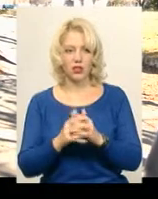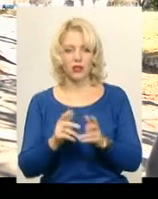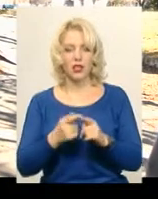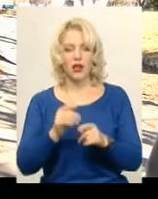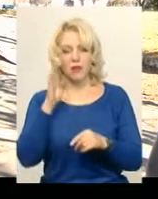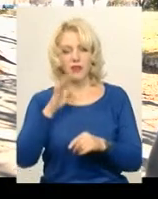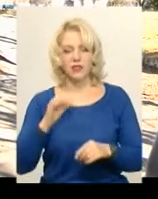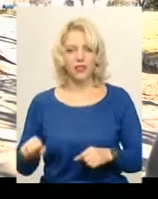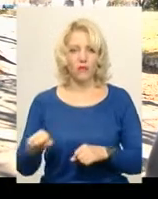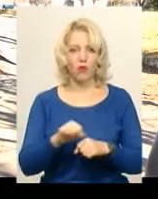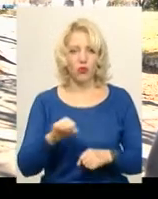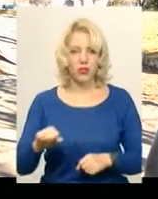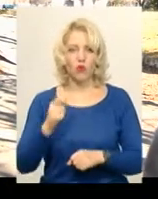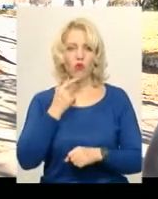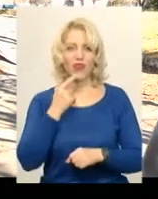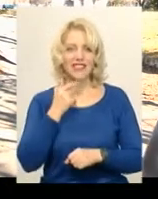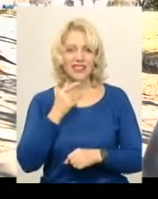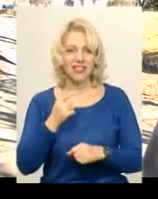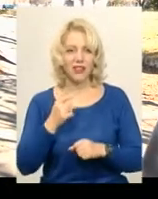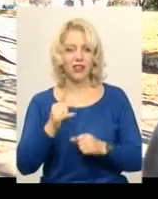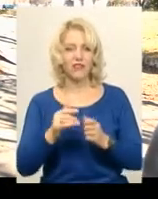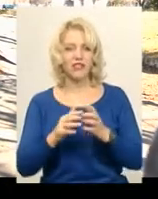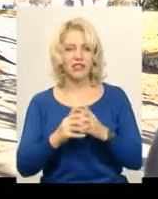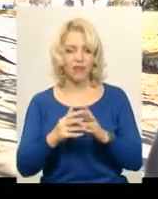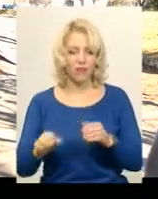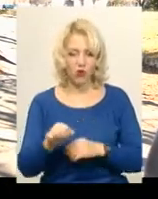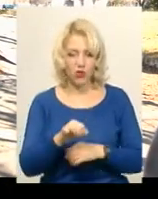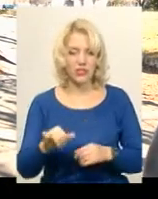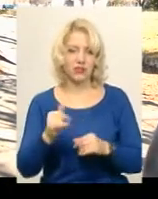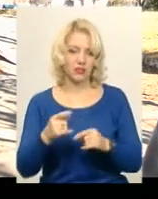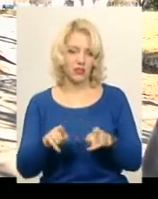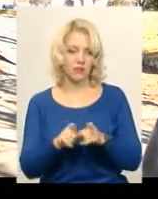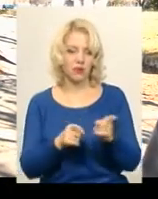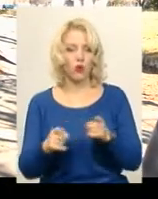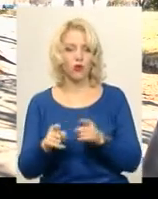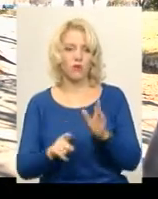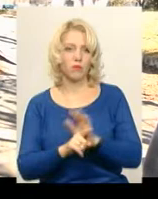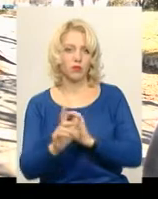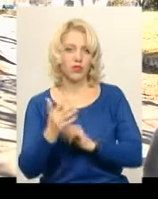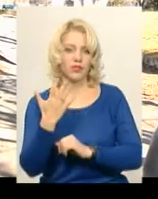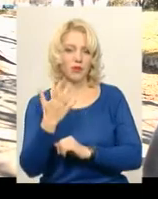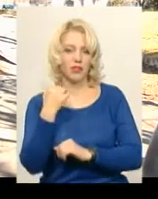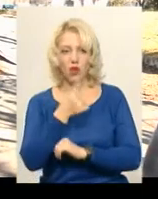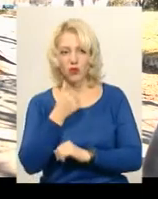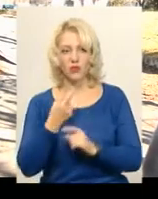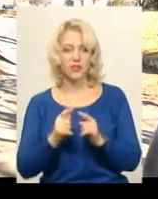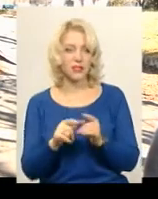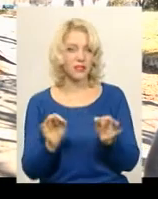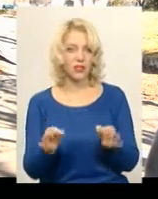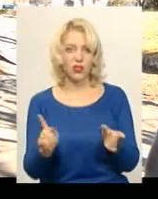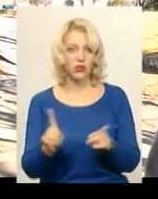батьки возять, вкрасили возять дітей. Тому то, понятно, підготовка тільки починається з 5 років, то це вже, звичайно,